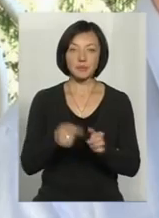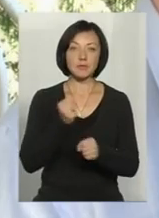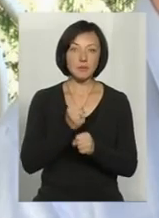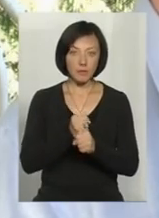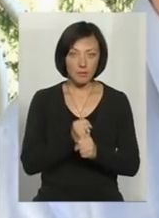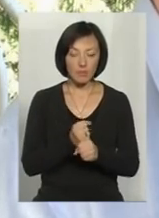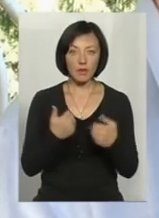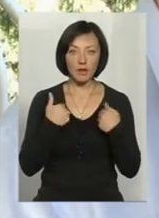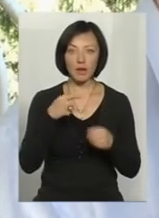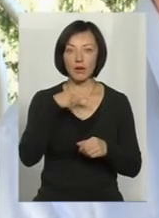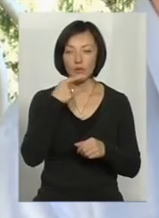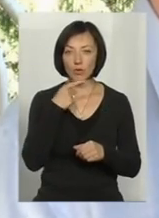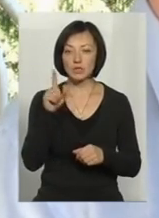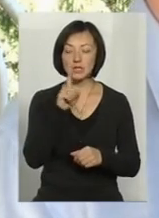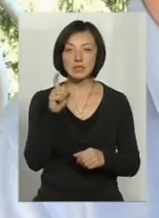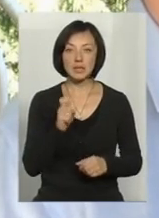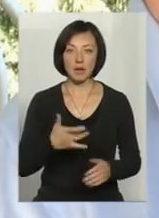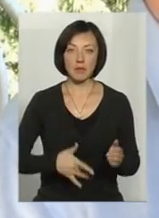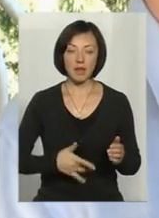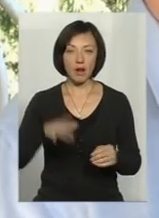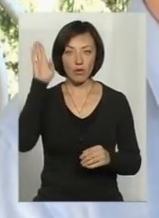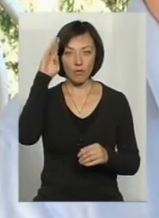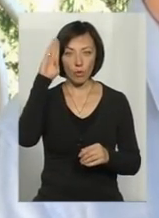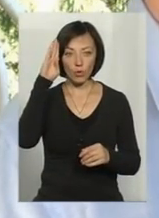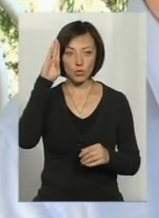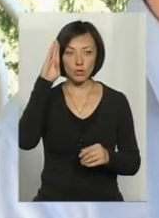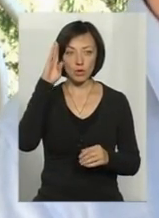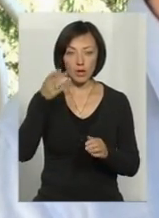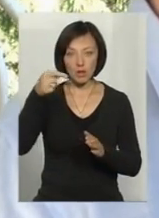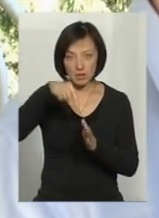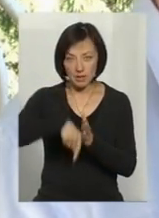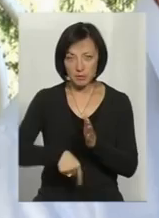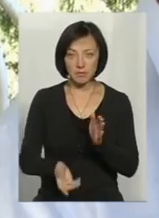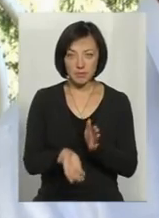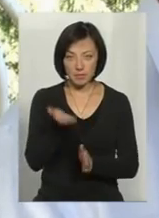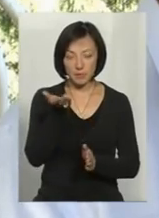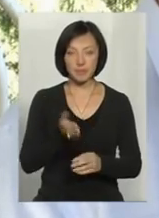Я говорю за мінеральну воду, яку піднімаємо, з глибин землі.